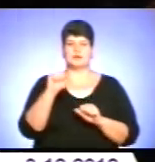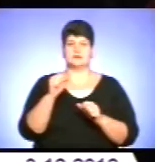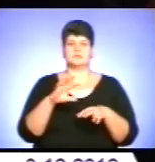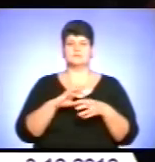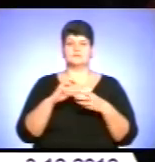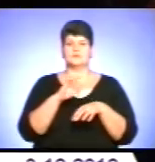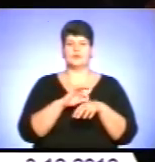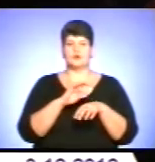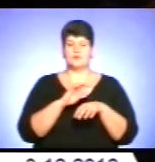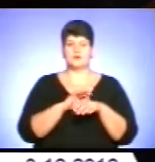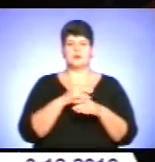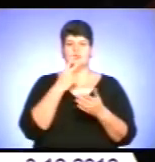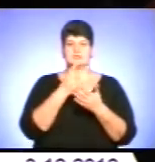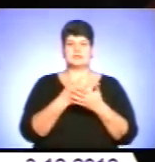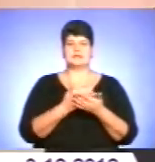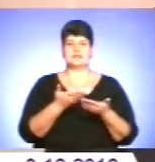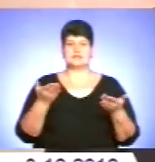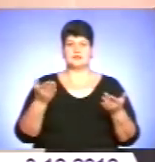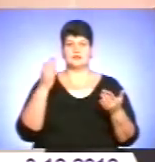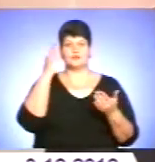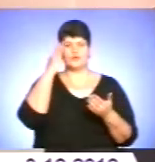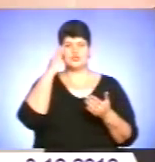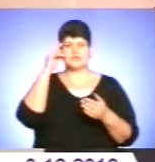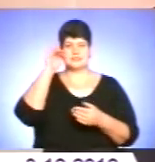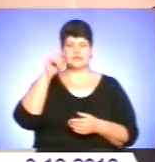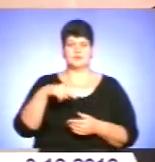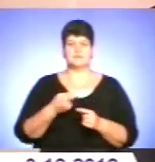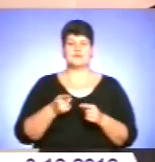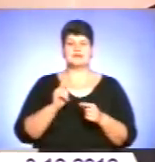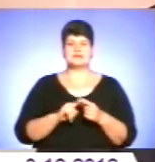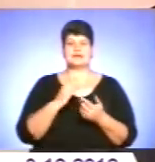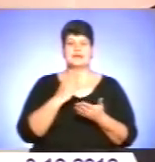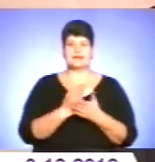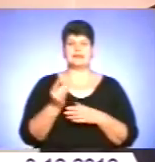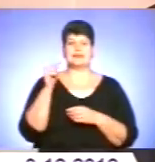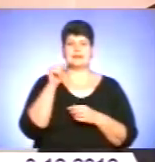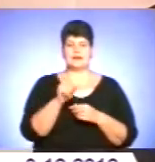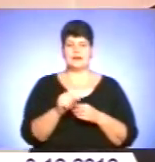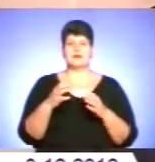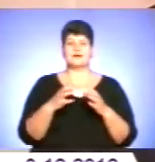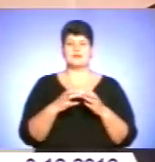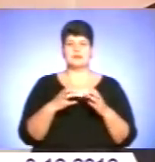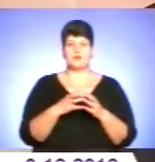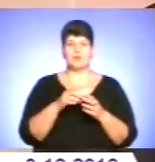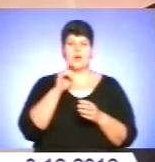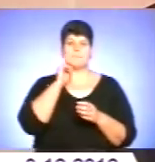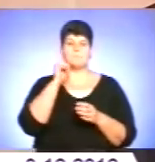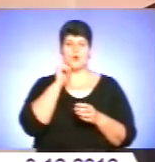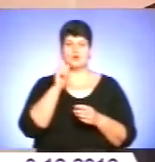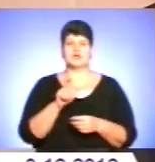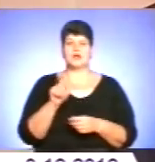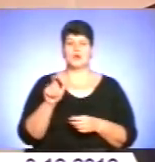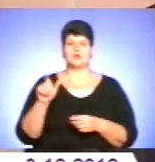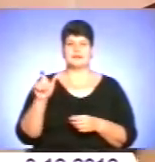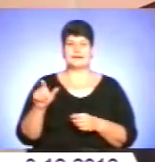проявити на сцені творчі здібності. Це є та категорія молодих людей, які